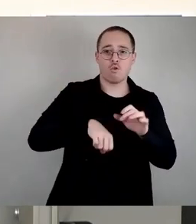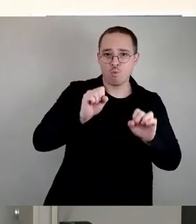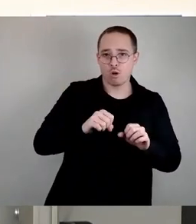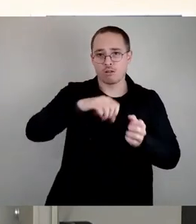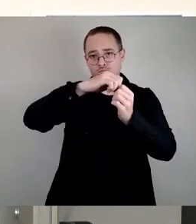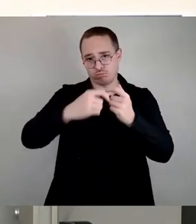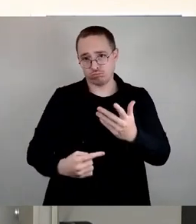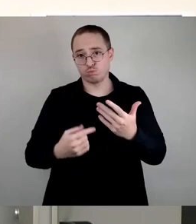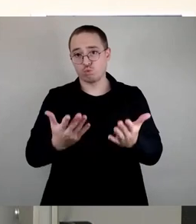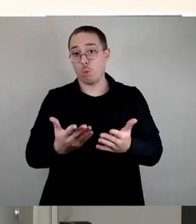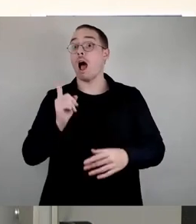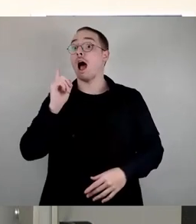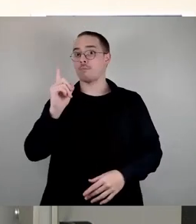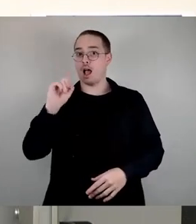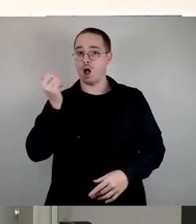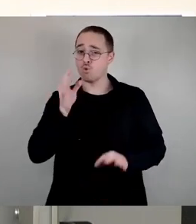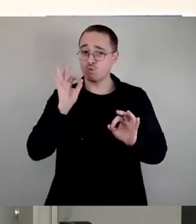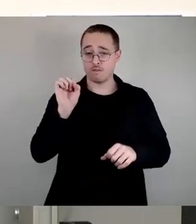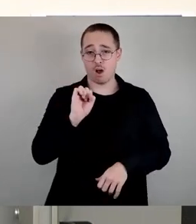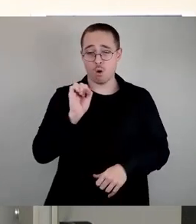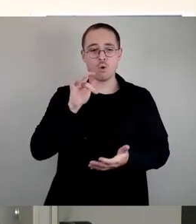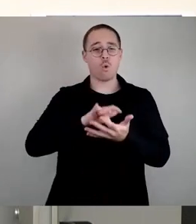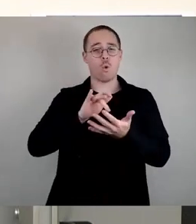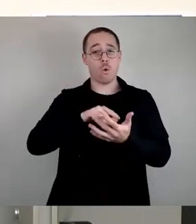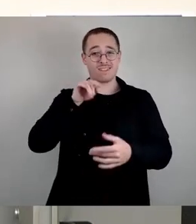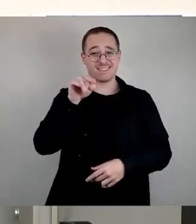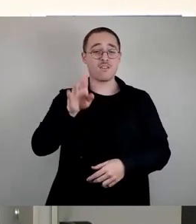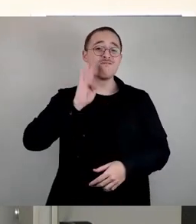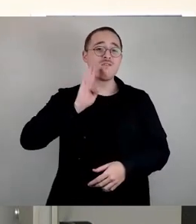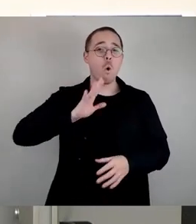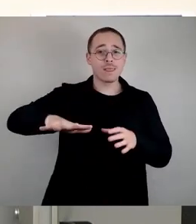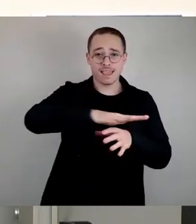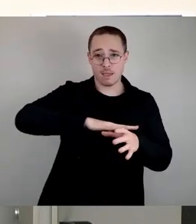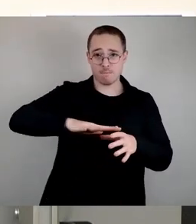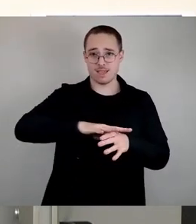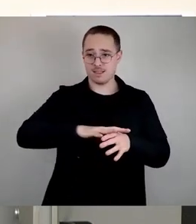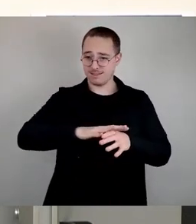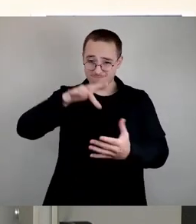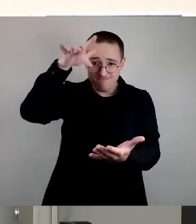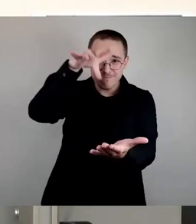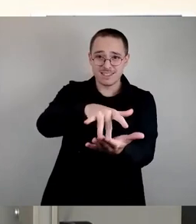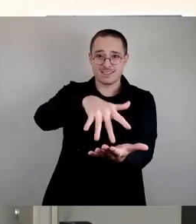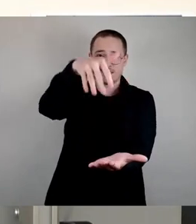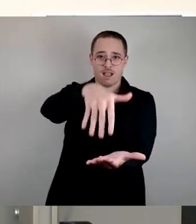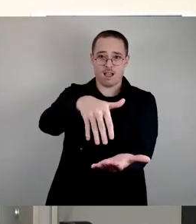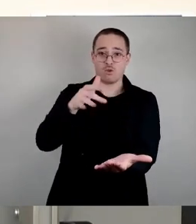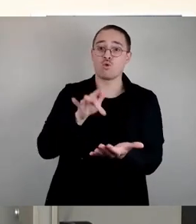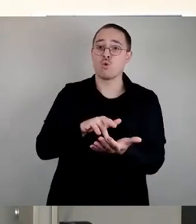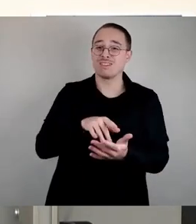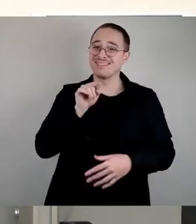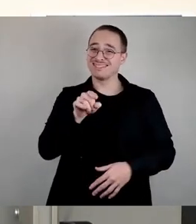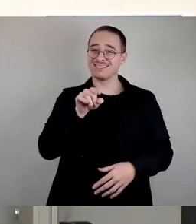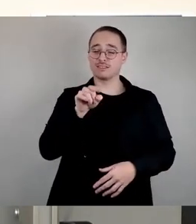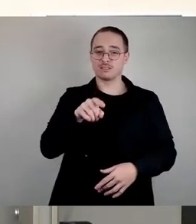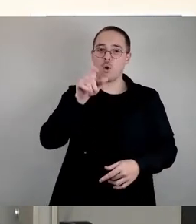er ist so gut, weil er mitten in einem Wohngebiet ist, weil diese Menschen, die dort unterkommen, maximal 80